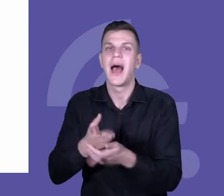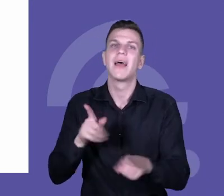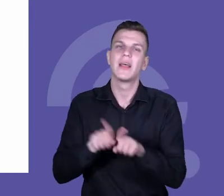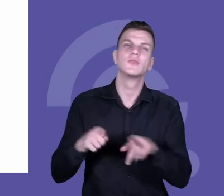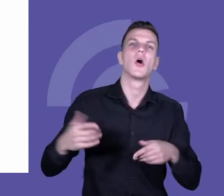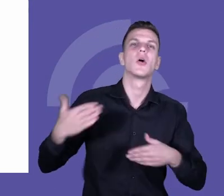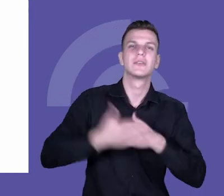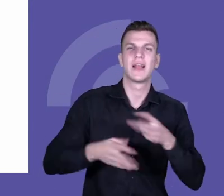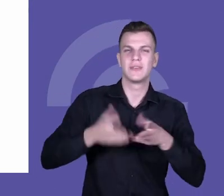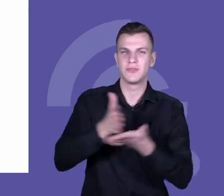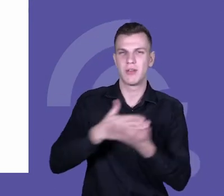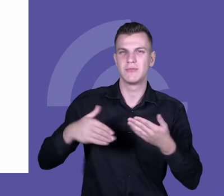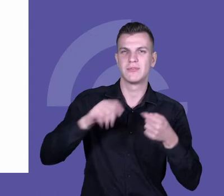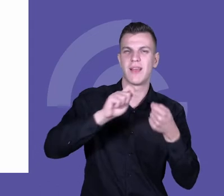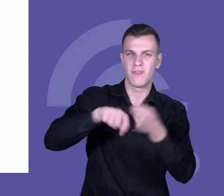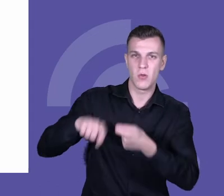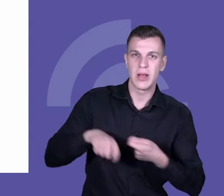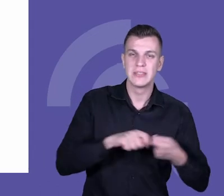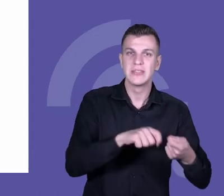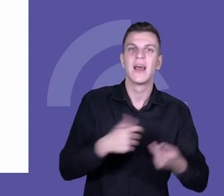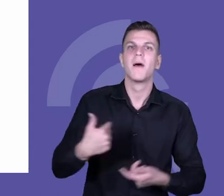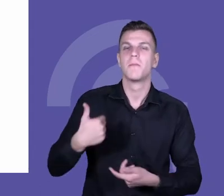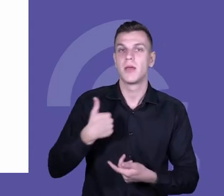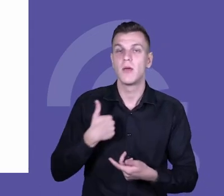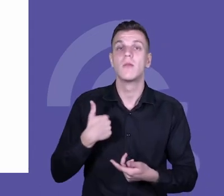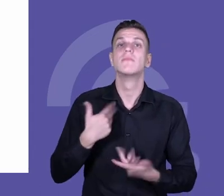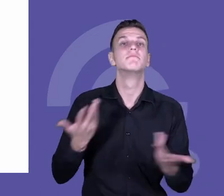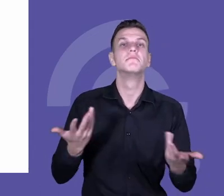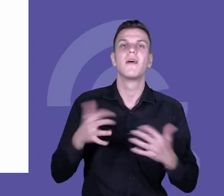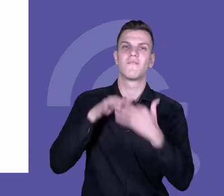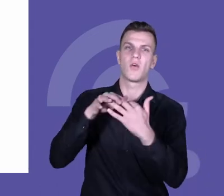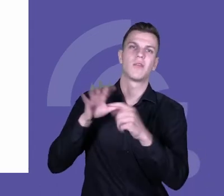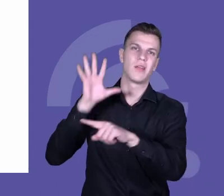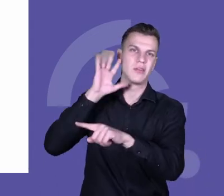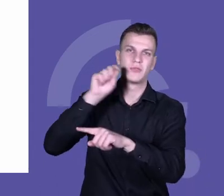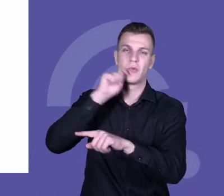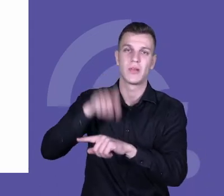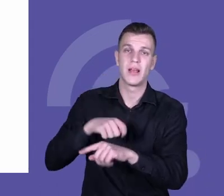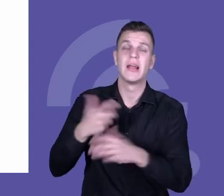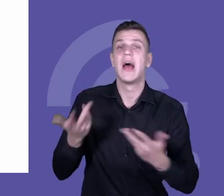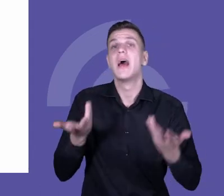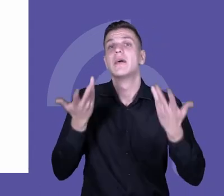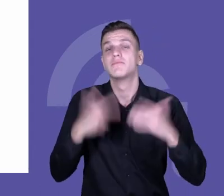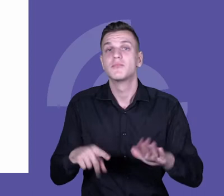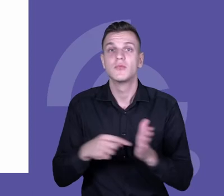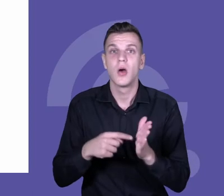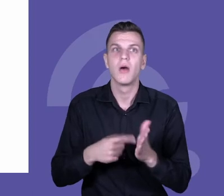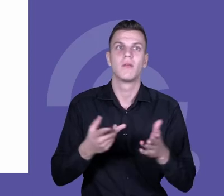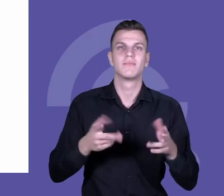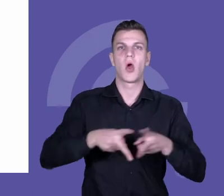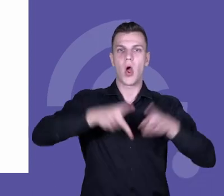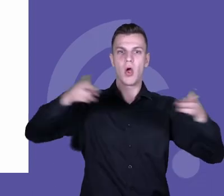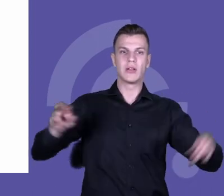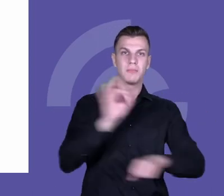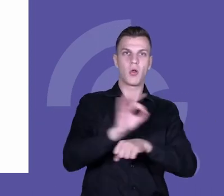również pojawiła się, wybuchła wojna w Ukrainie, która też dodatkowo skomplikowała sytuację, więc projekt jest pełen wyzwań. Dokładnie tak jak